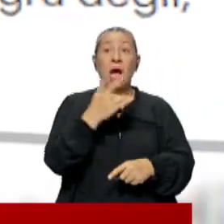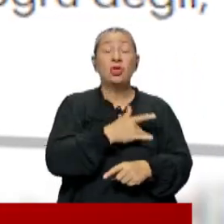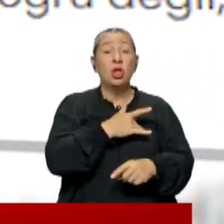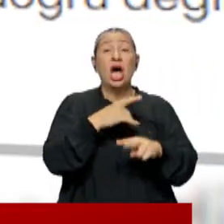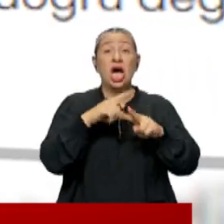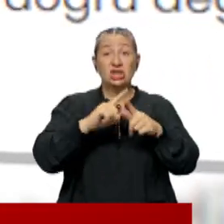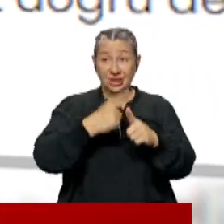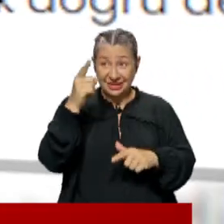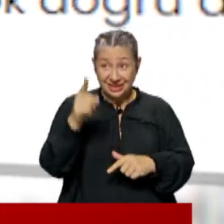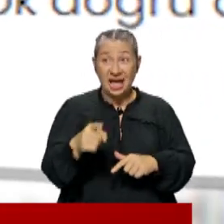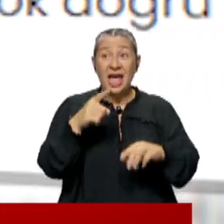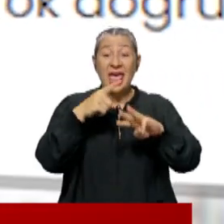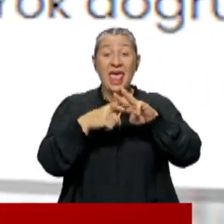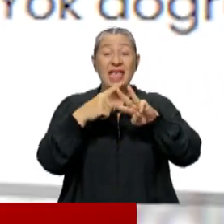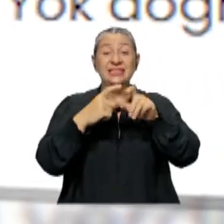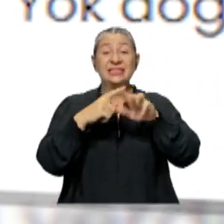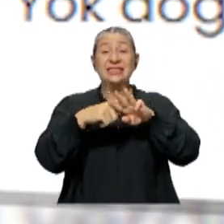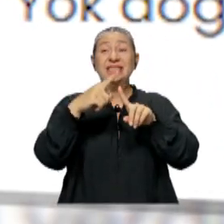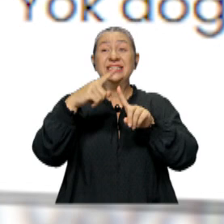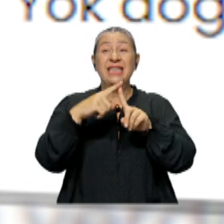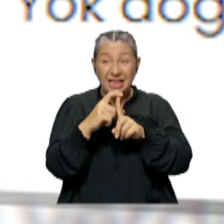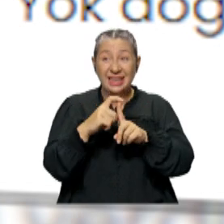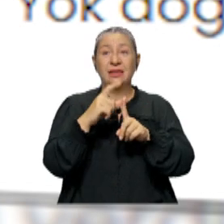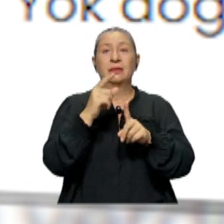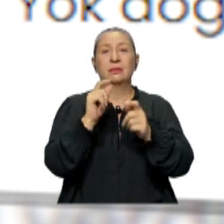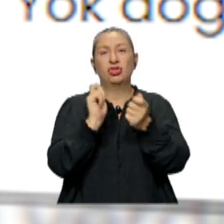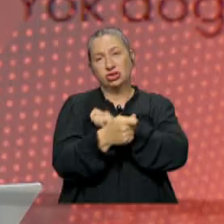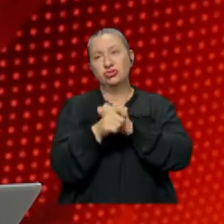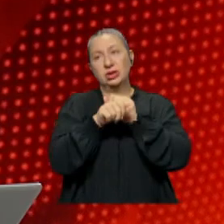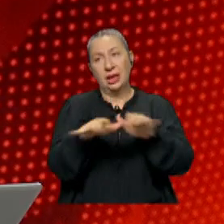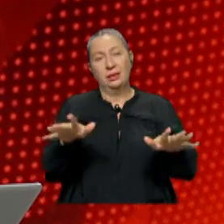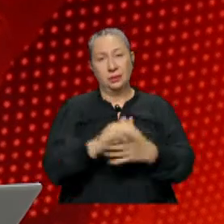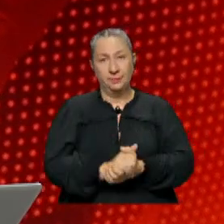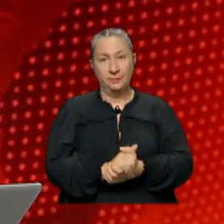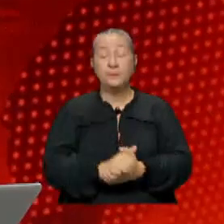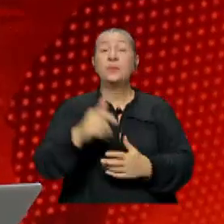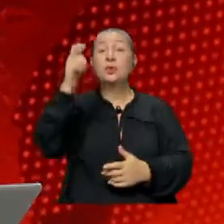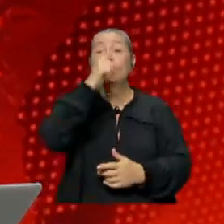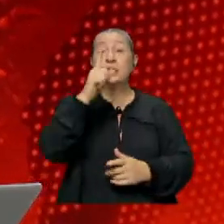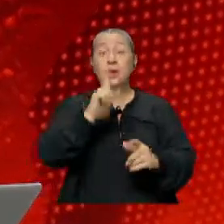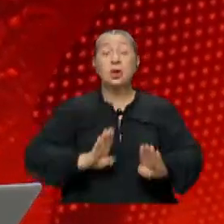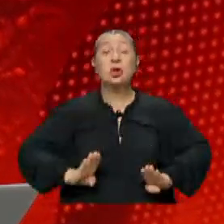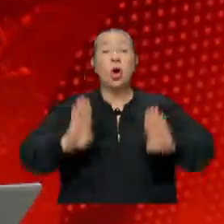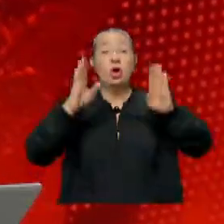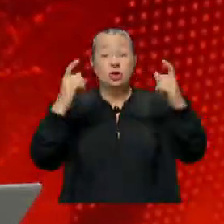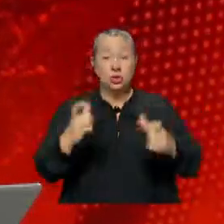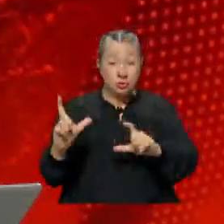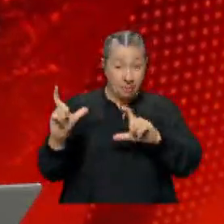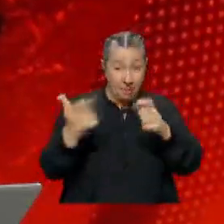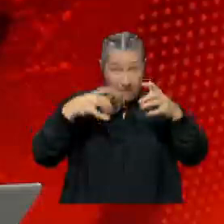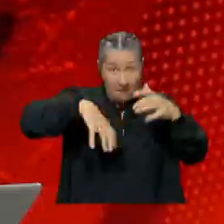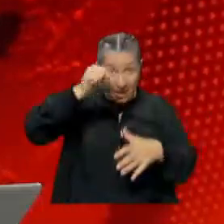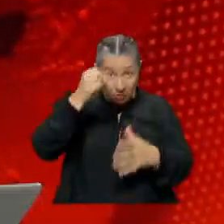Ajansı Esad'ı Esed olarak değiştirerek haberi servis etti. Türkiye bir göç merkezi haline